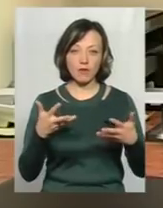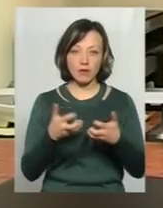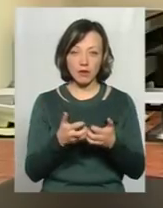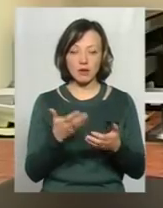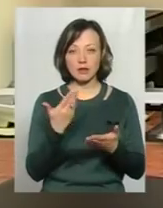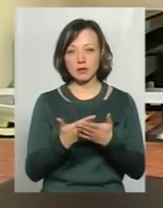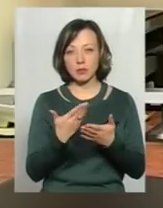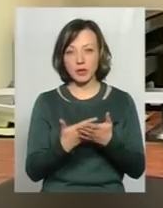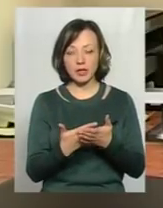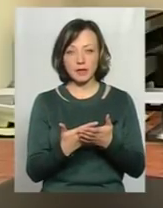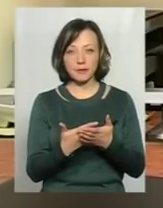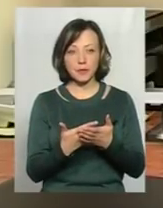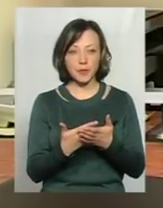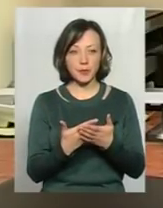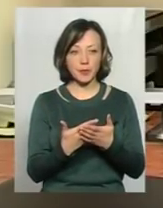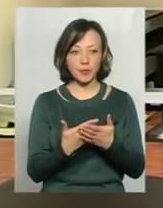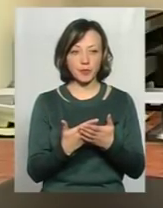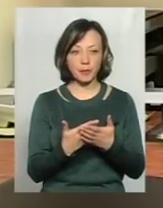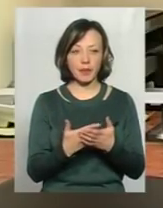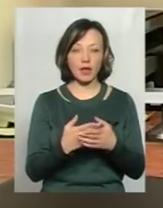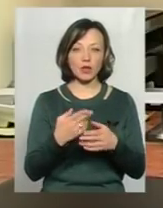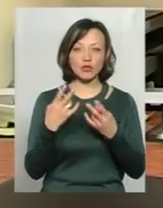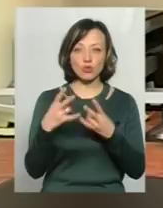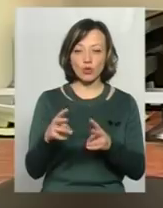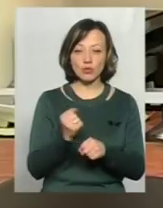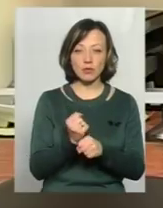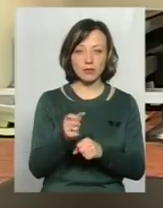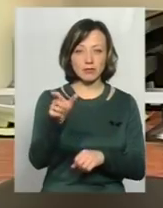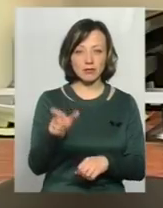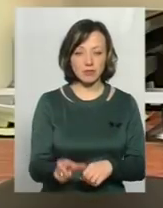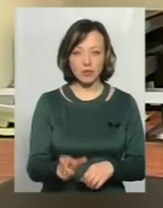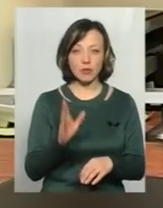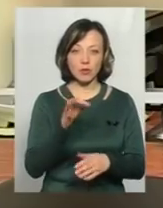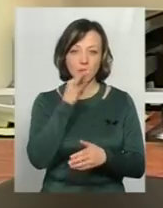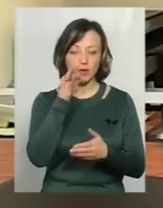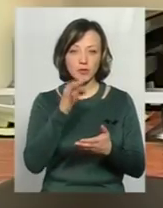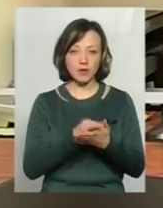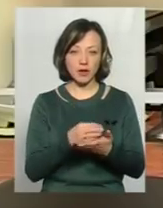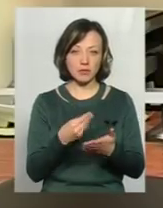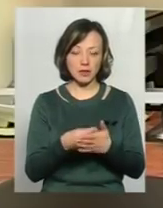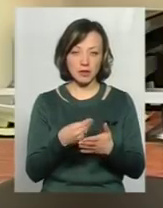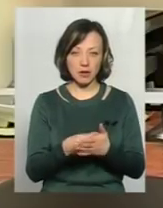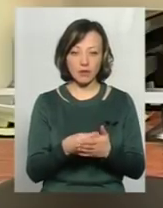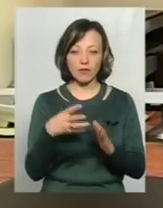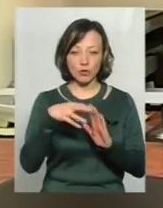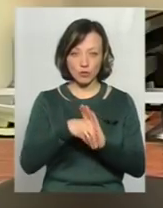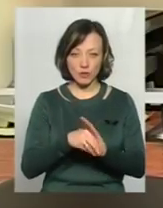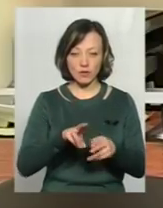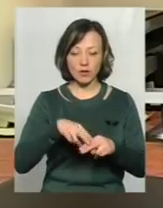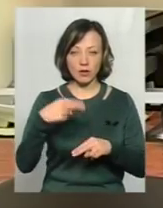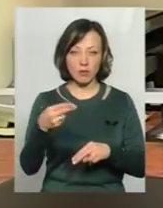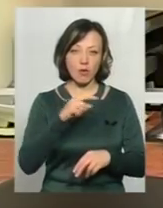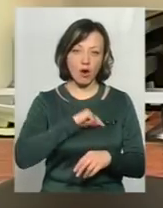за шкоду за події на пасажиру, буде нести матеріальну відповідальність, в числі вишкодовувати